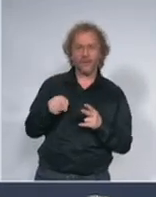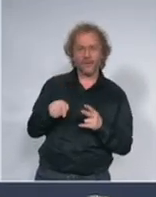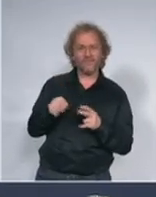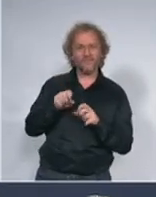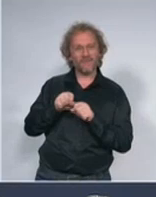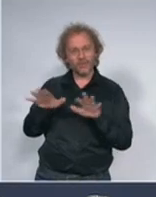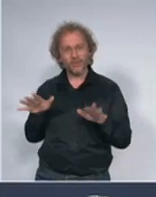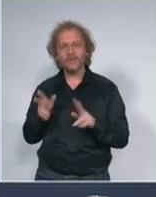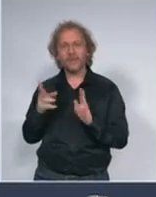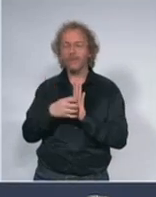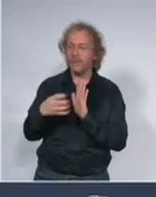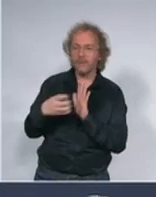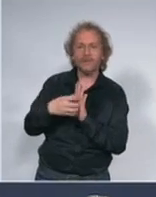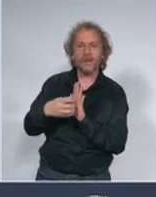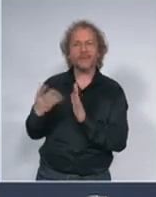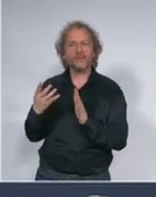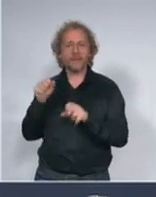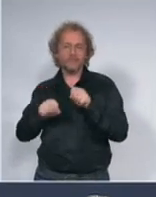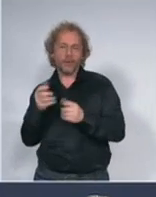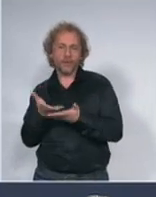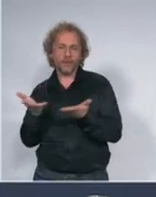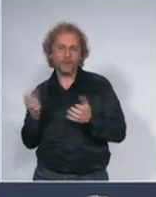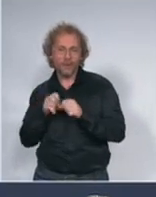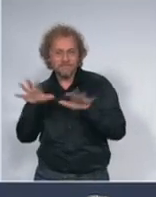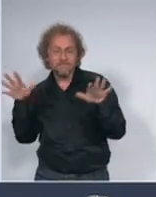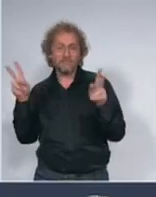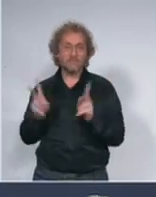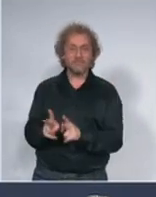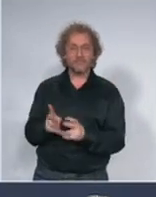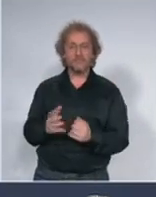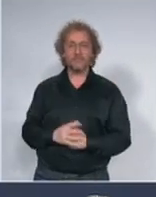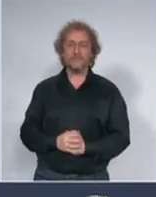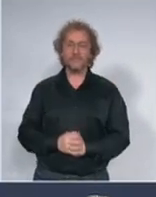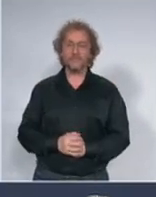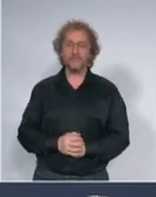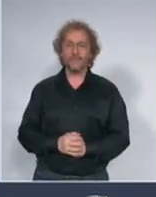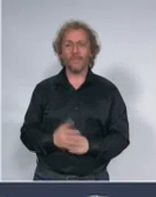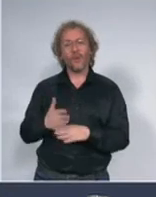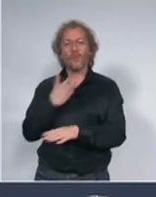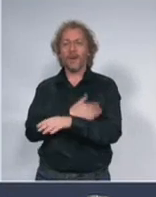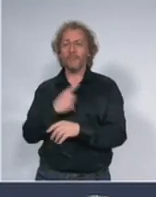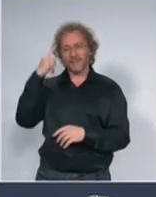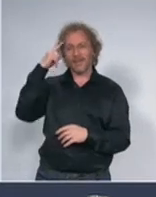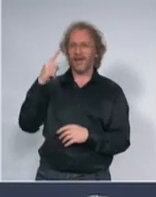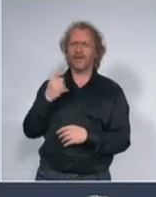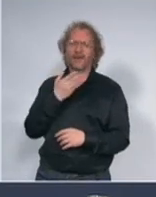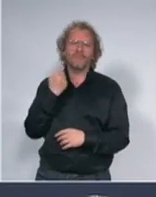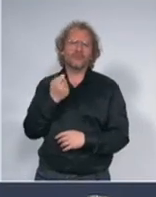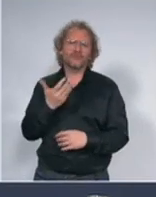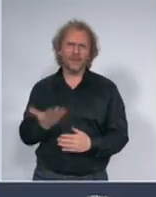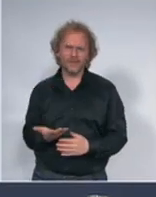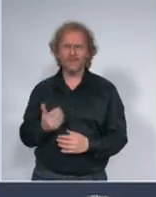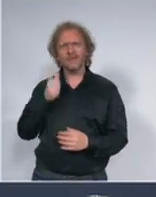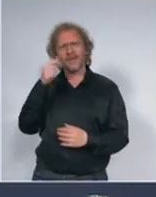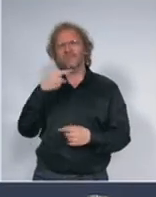ponašati odmah da vam kažem to ne zna nikom svi pričaju jedan dan jedno drugi dan pričaju